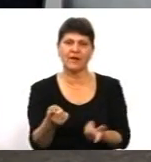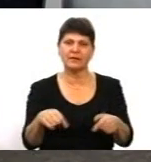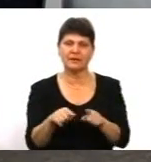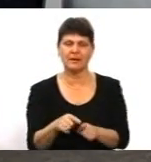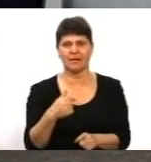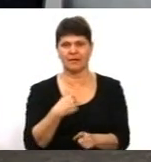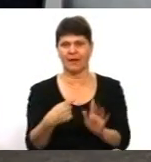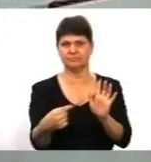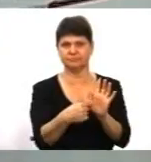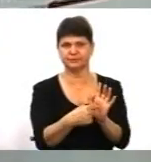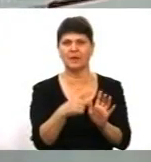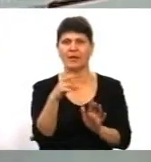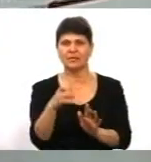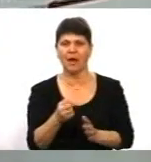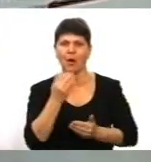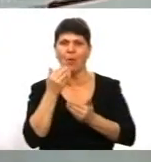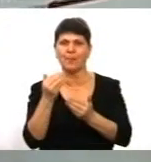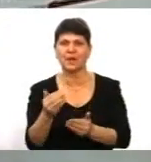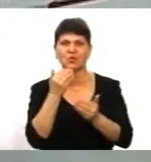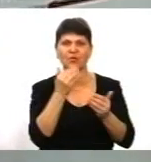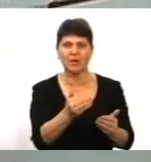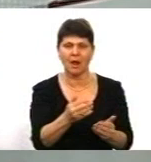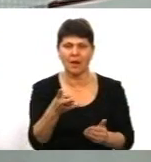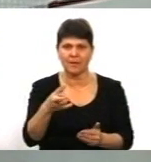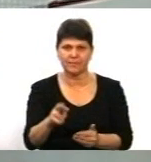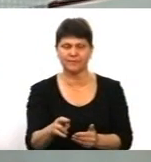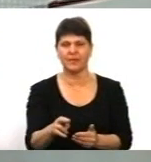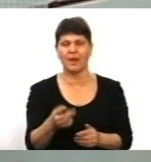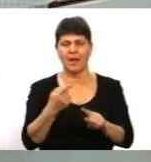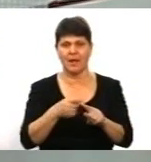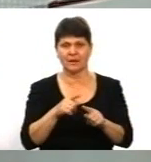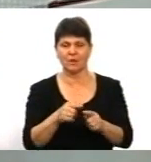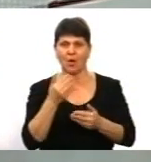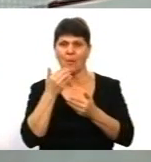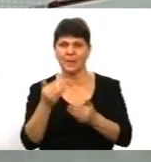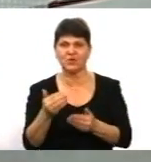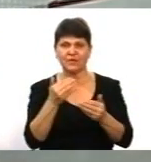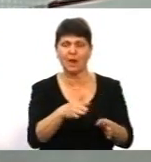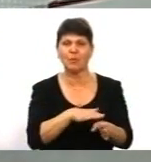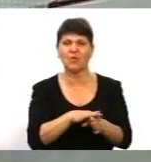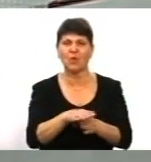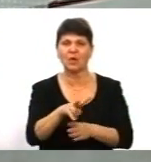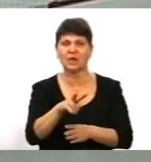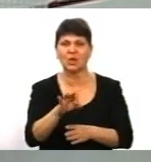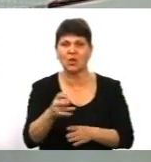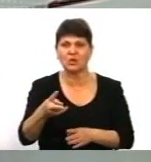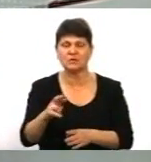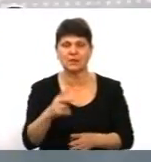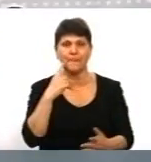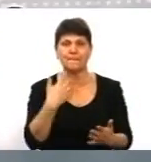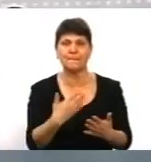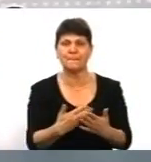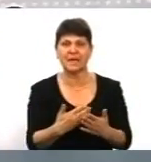Так от, опитування показало, ну, опитування проводилось на предмет... Це було